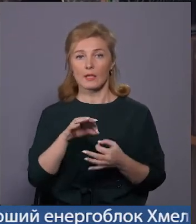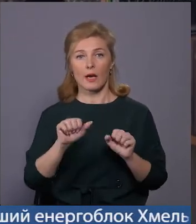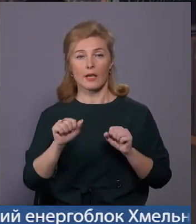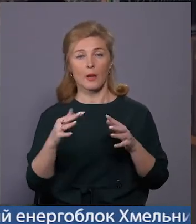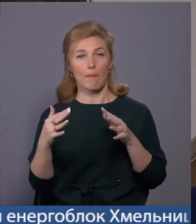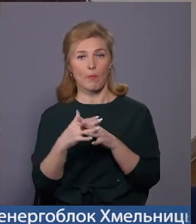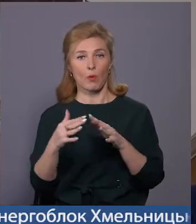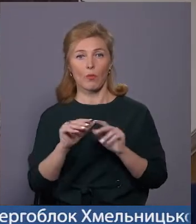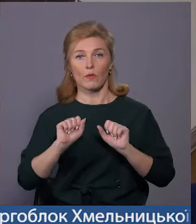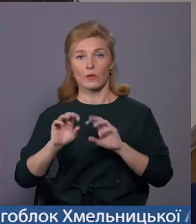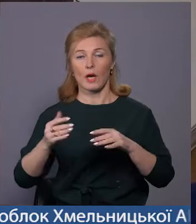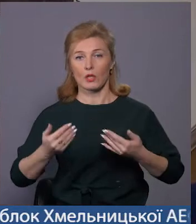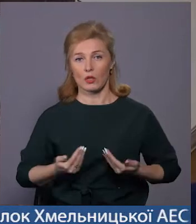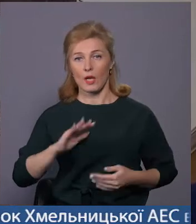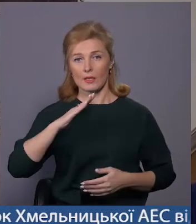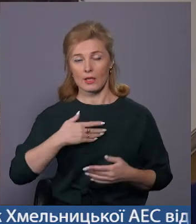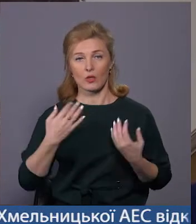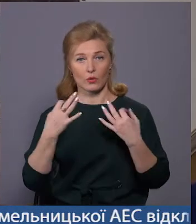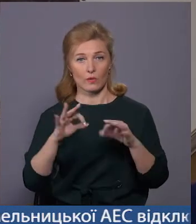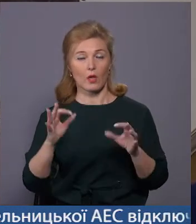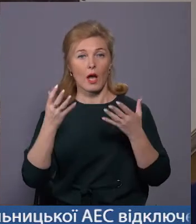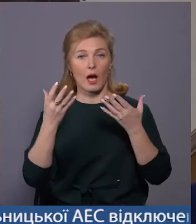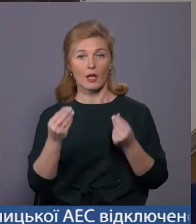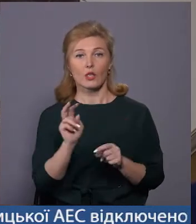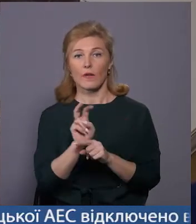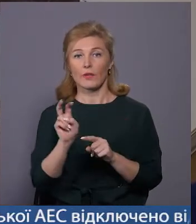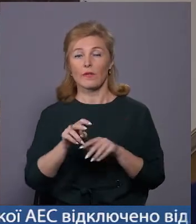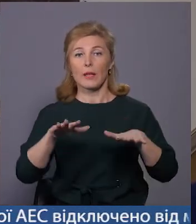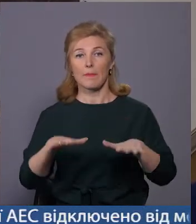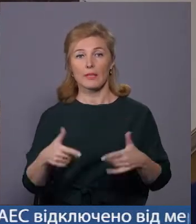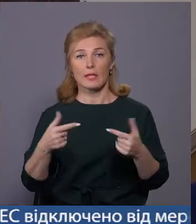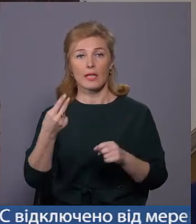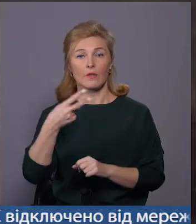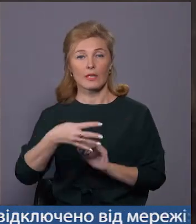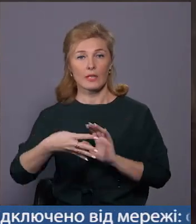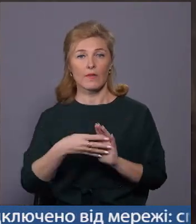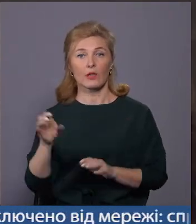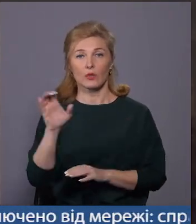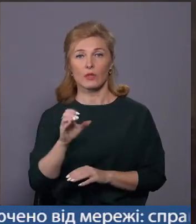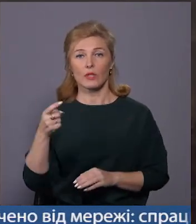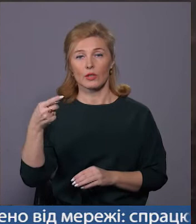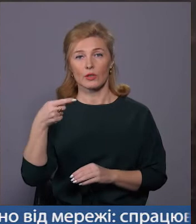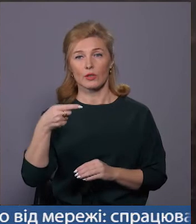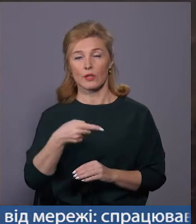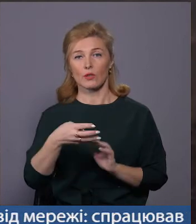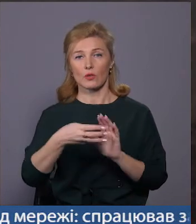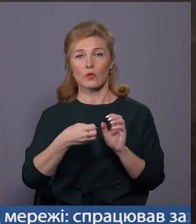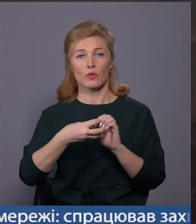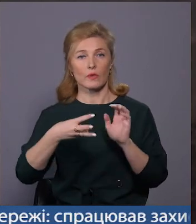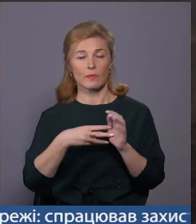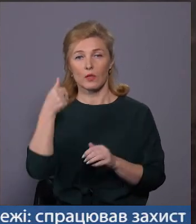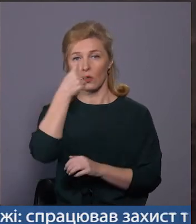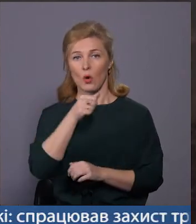герої за нашу свободу». А ще місцеві просвітяни відвідали місце, де 29 січня 1918 року